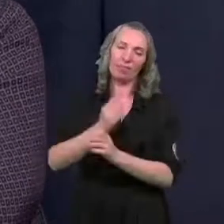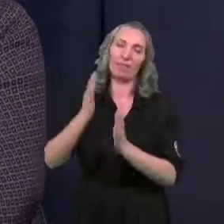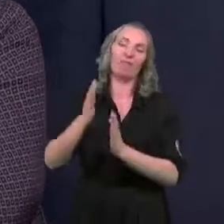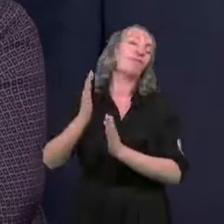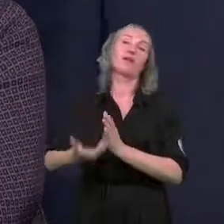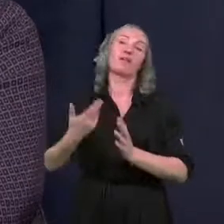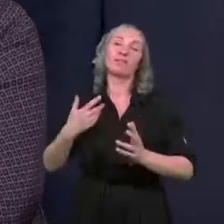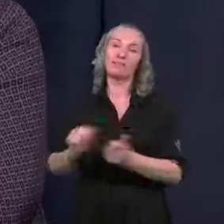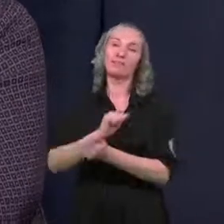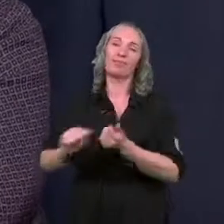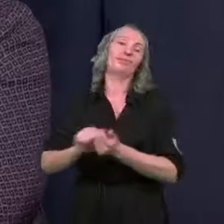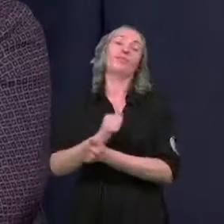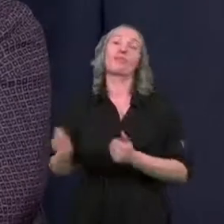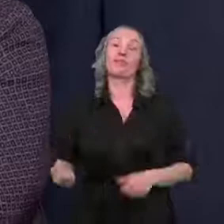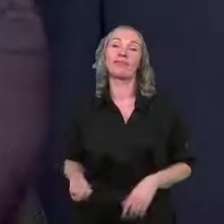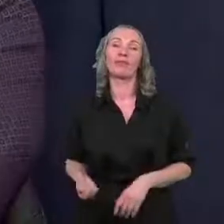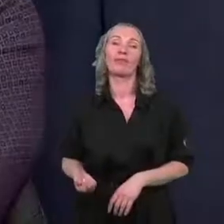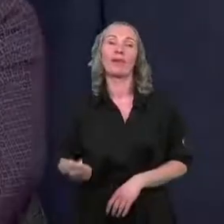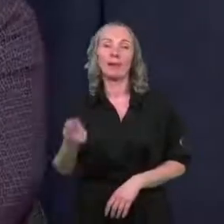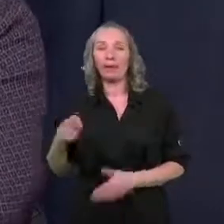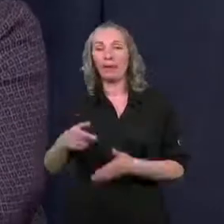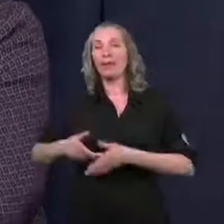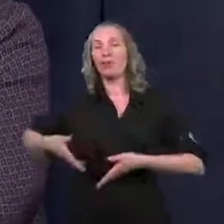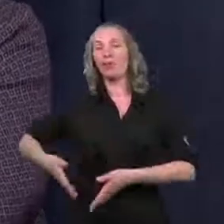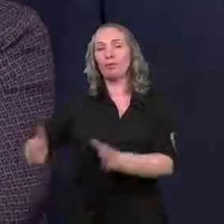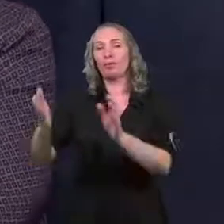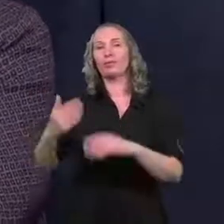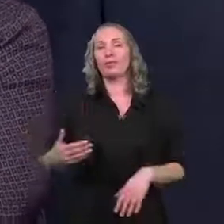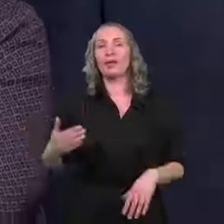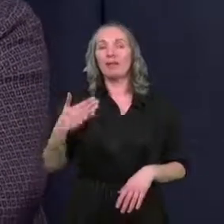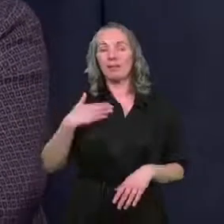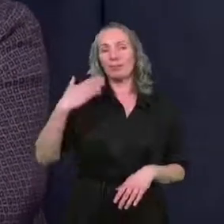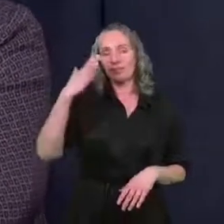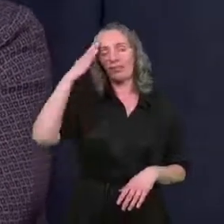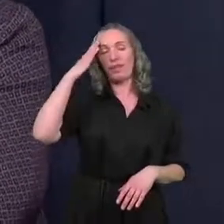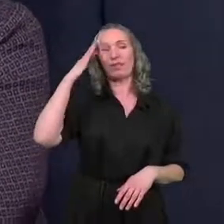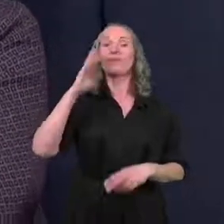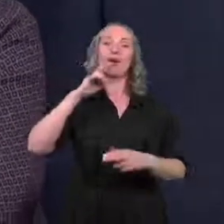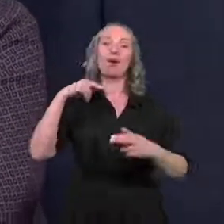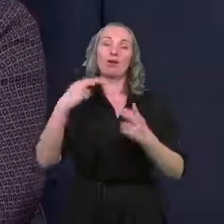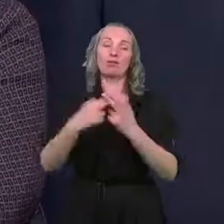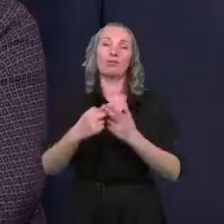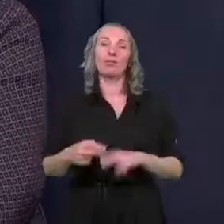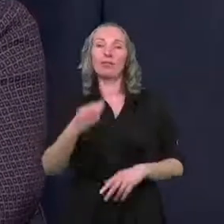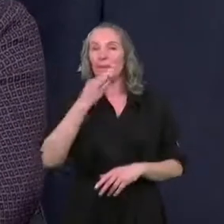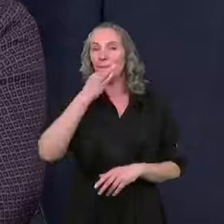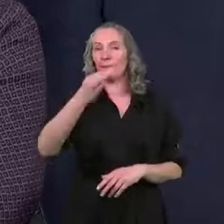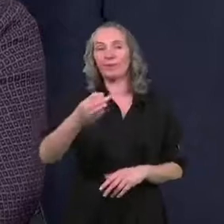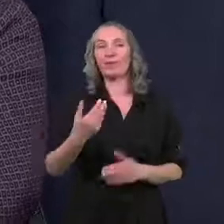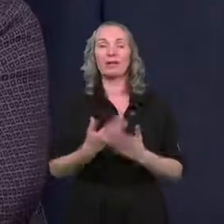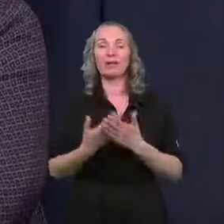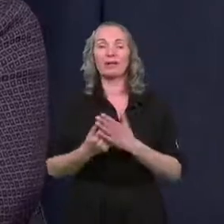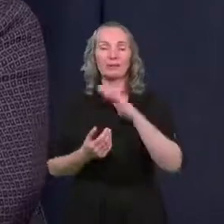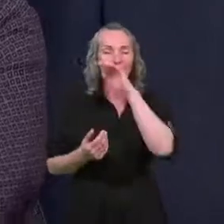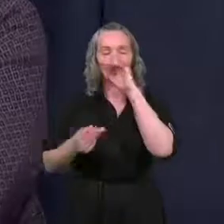zabiegali. Oczywiście ulice mamy świadomość, odpowiadamy cały czas na pytania, dlaczego